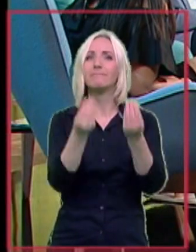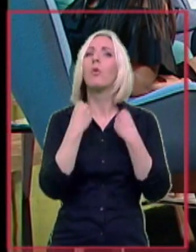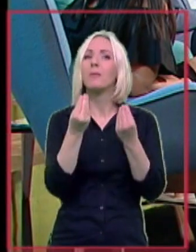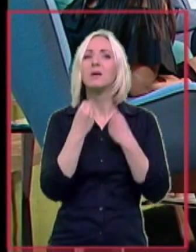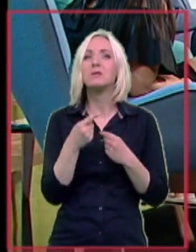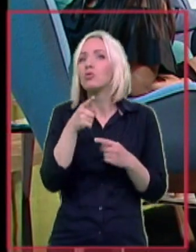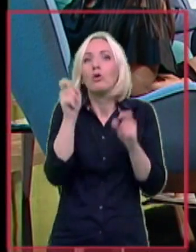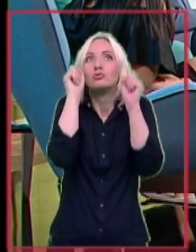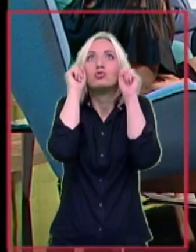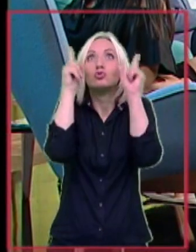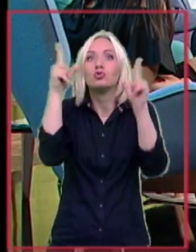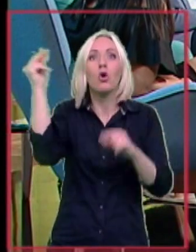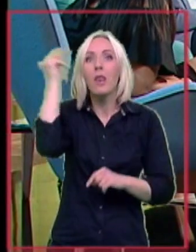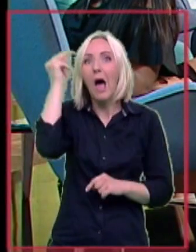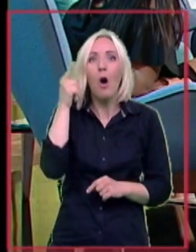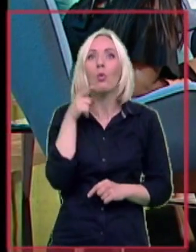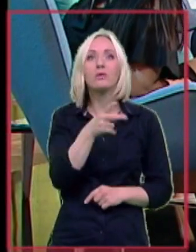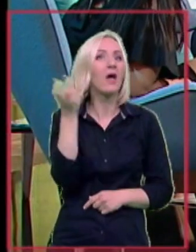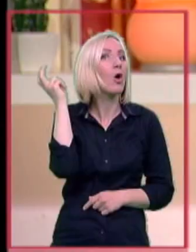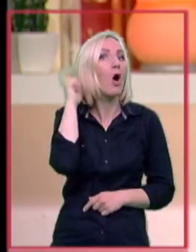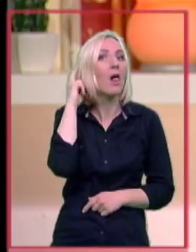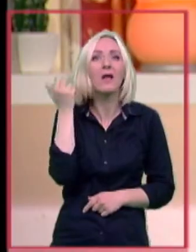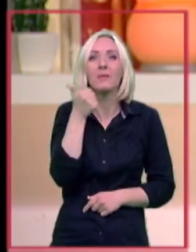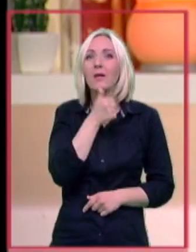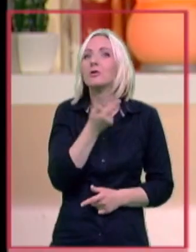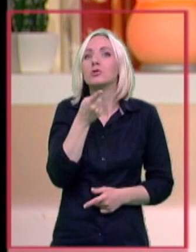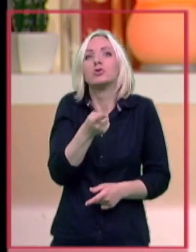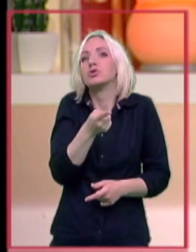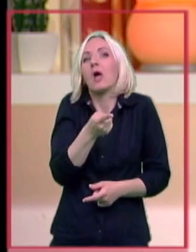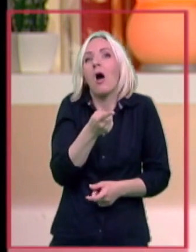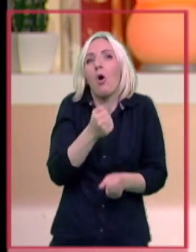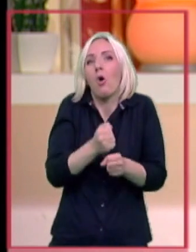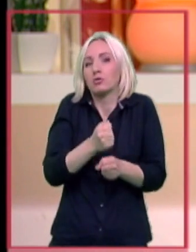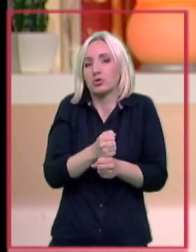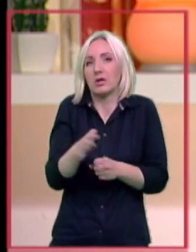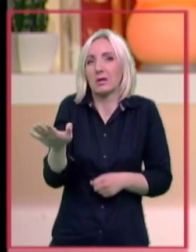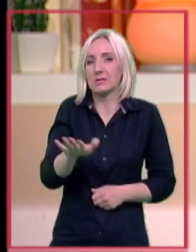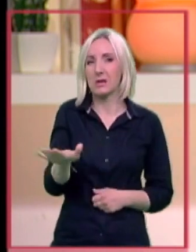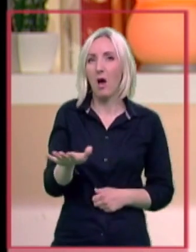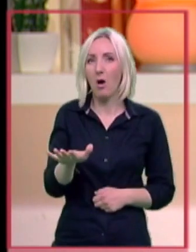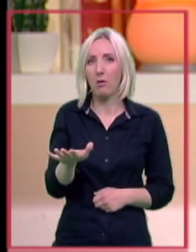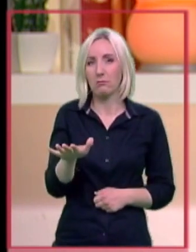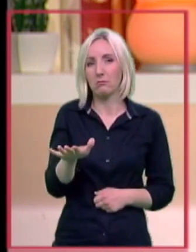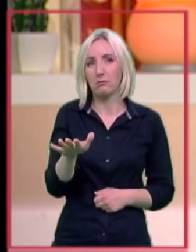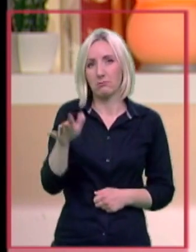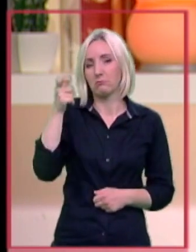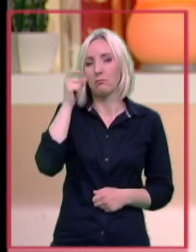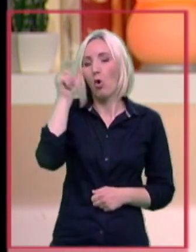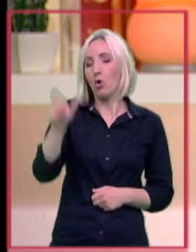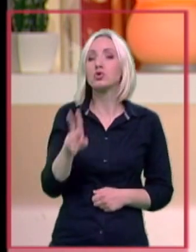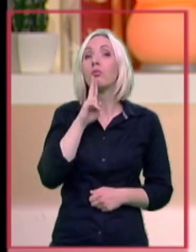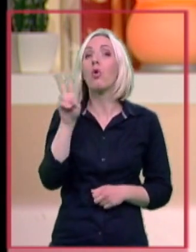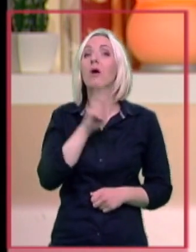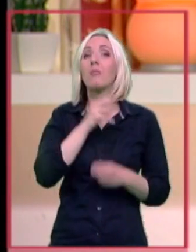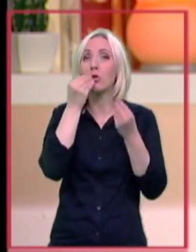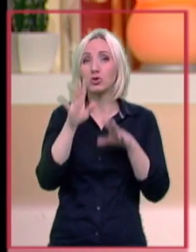to čudo nauke, taj kohlearni implant. Šta čini za osobu koja ima oštećenje sluha? Koliko može